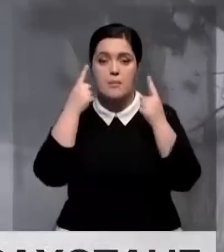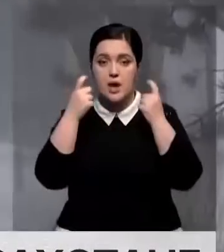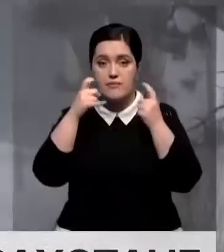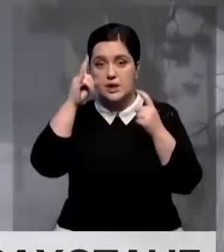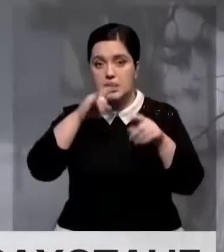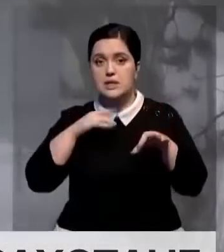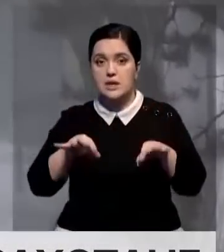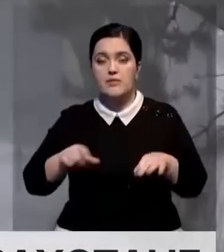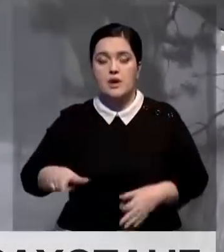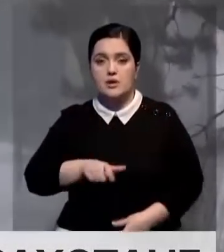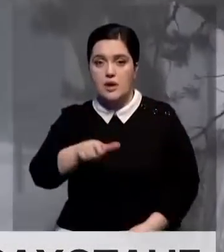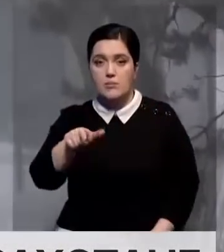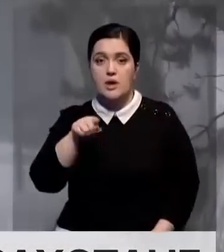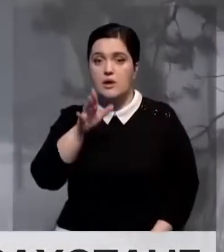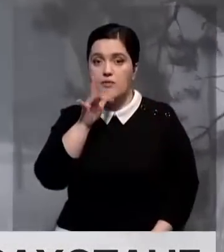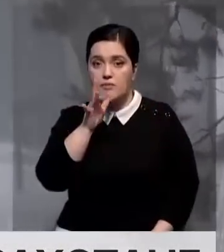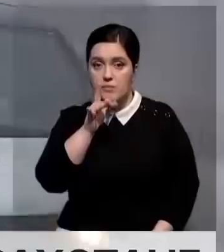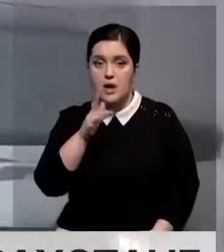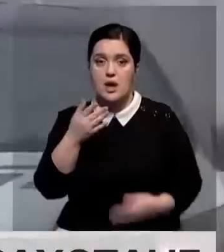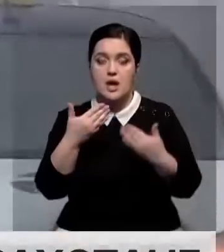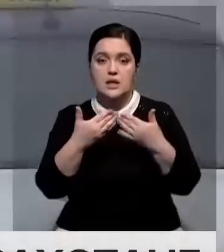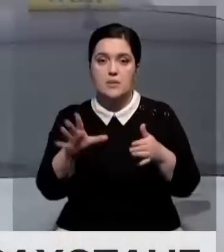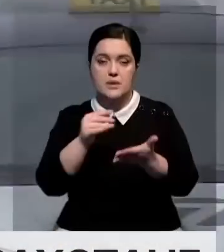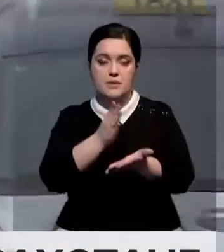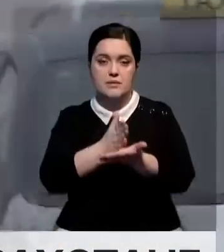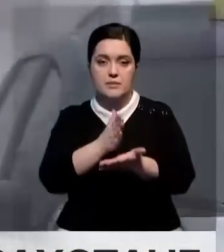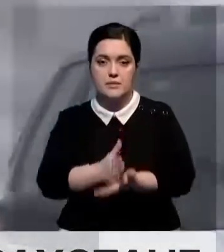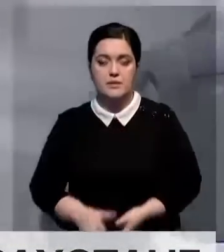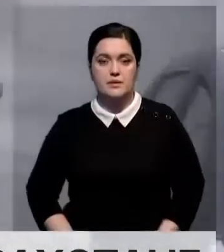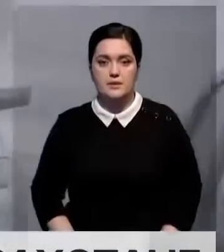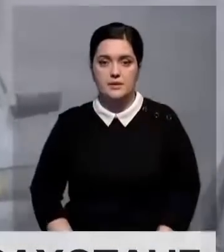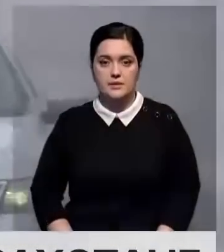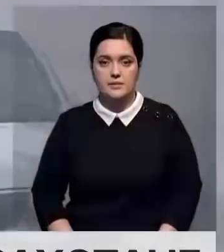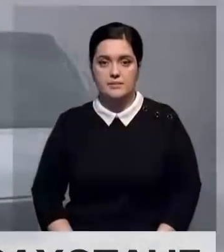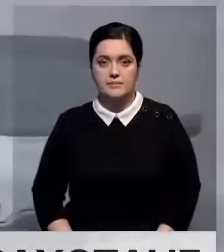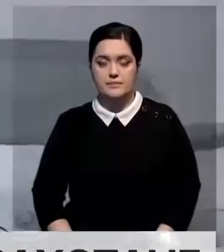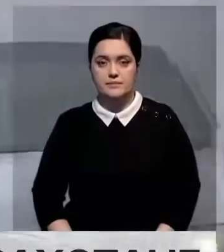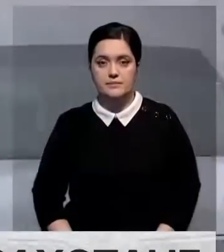По информации Казавтожол, к этому часу дороги в стране открыты по всем направлениям.